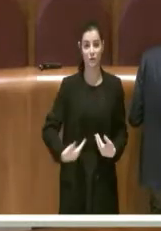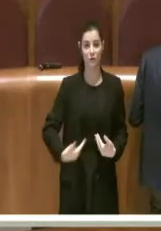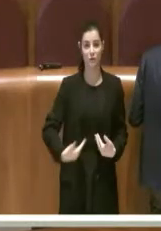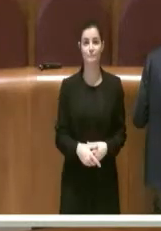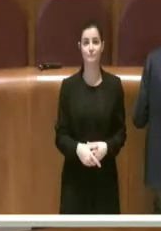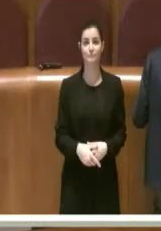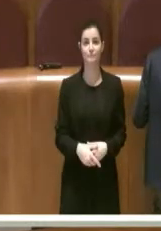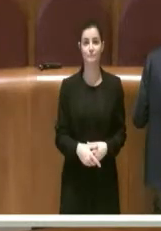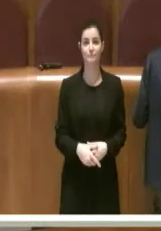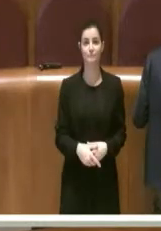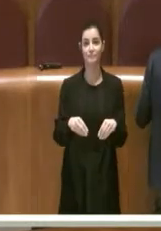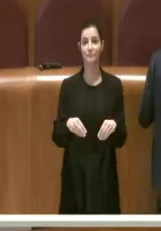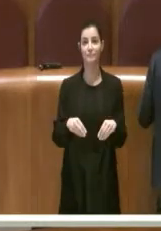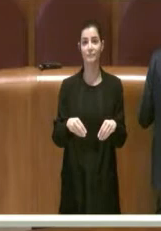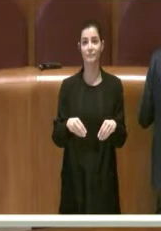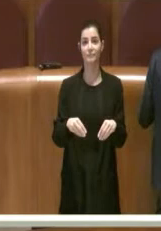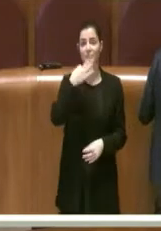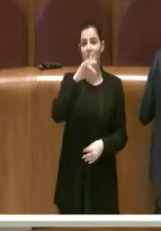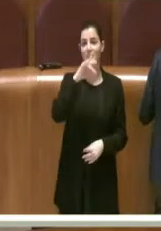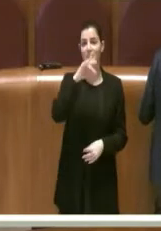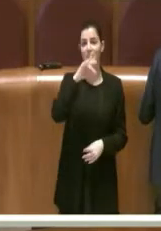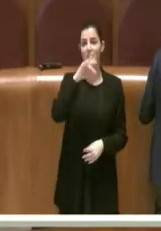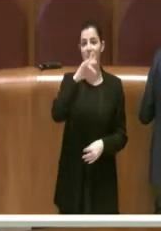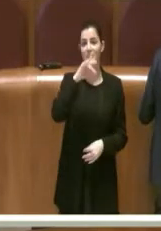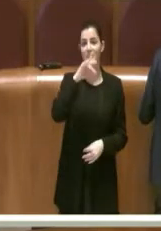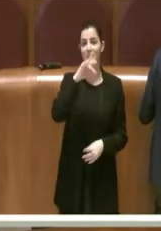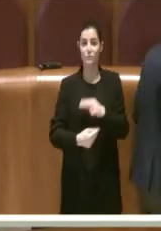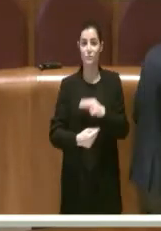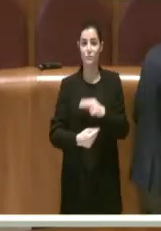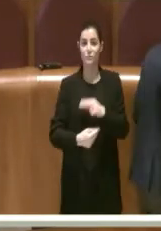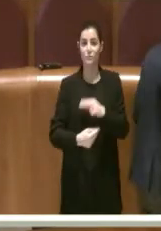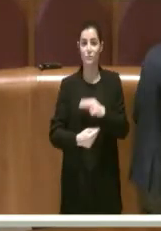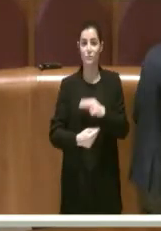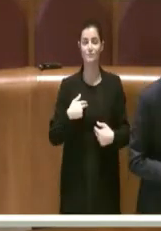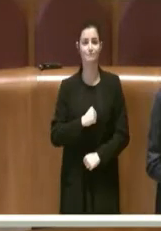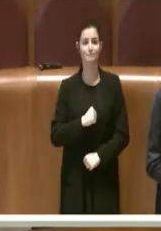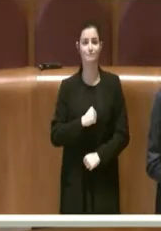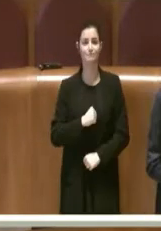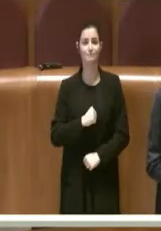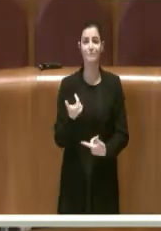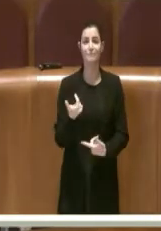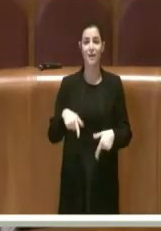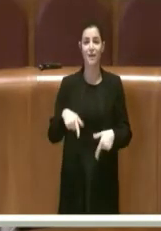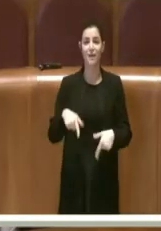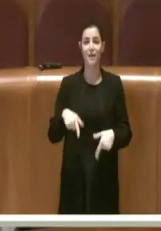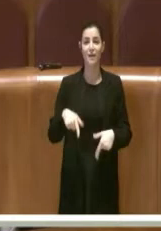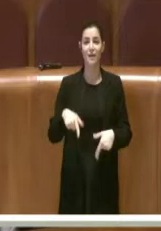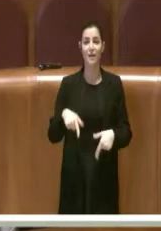Oggi siamo qui per esprimerci su questa creazione di bilancio. Mi dispiace, Presidente, che non sia presente